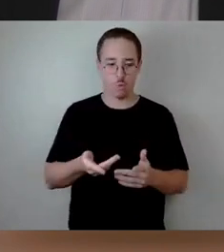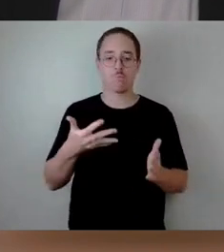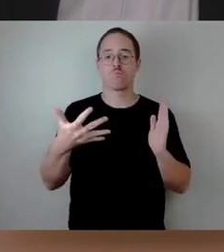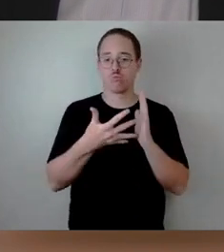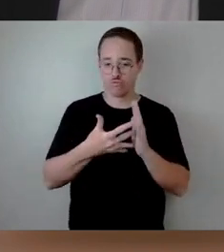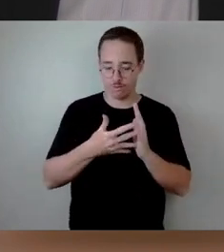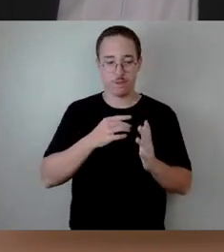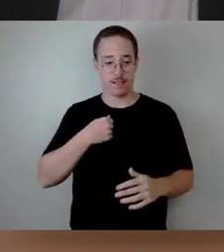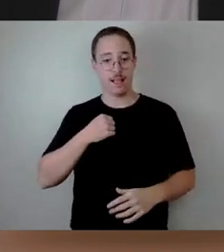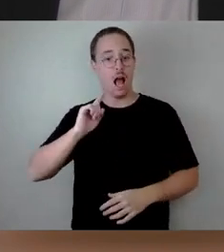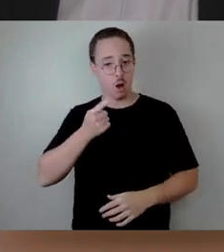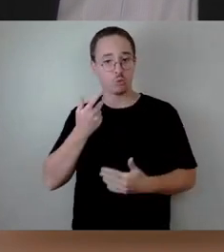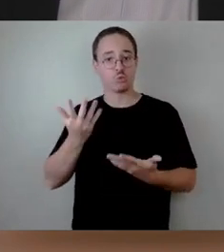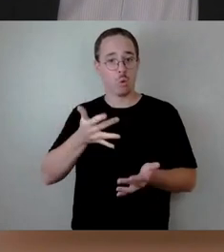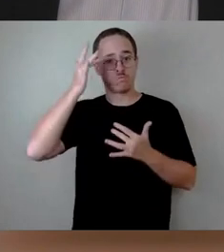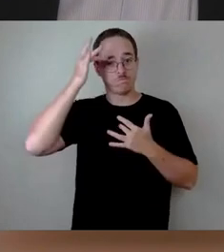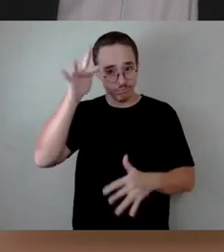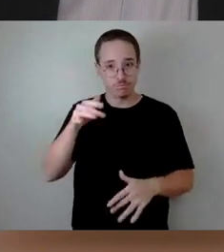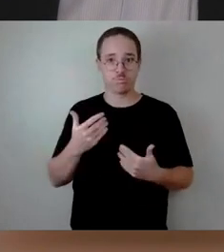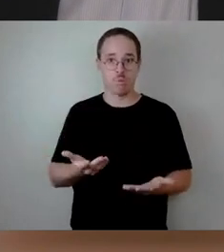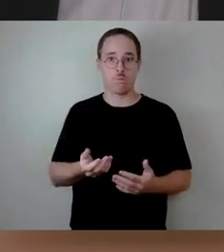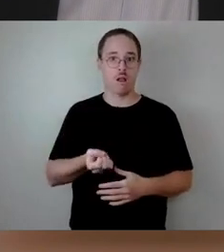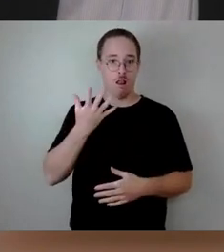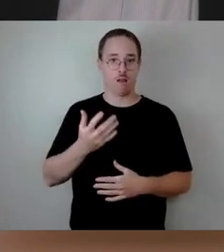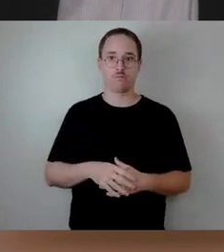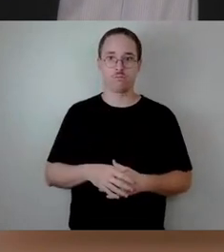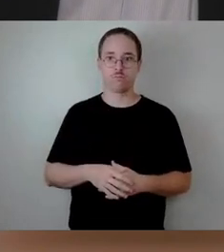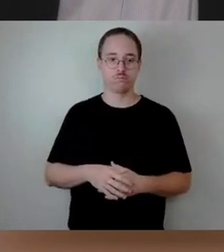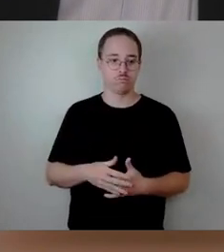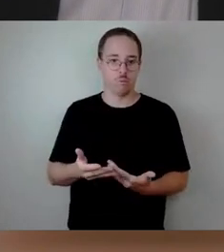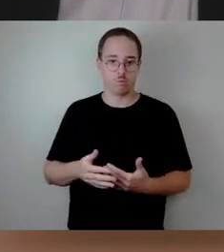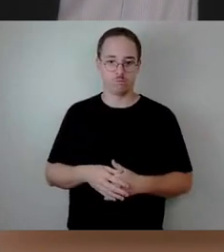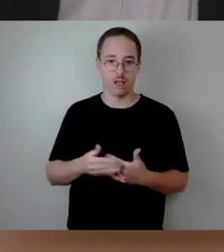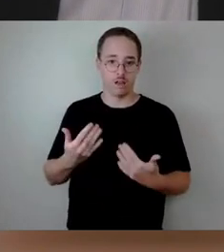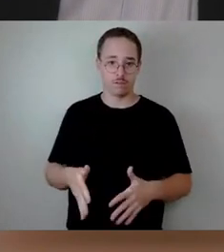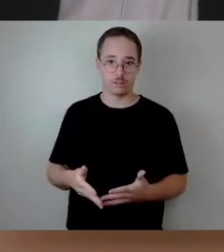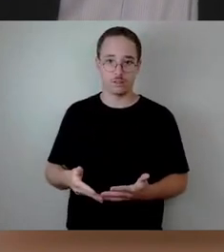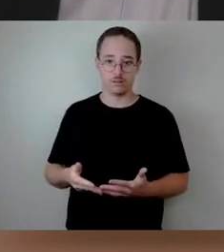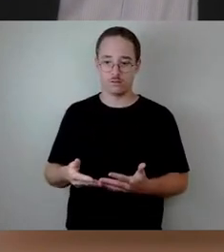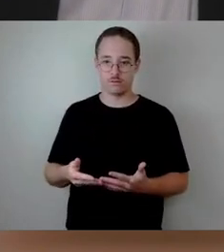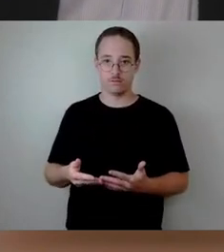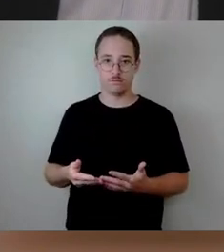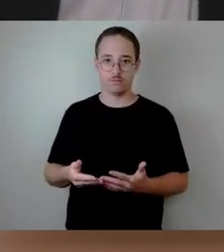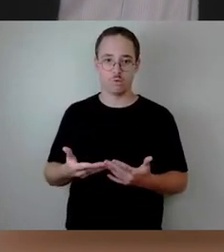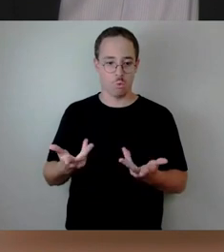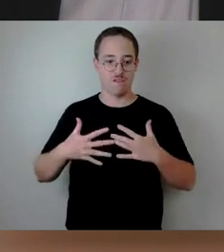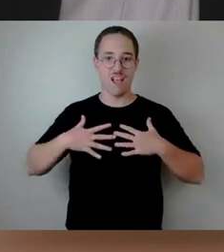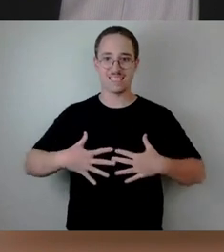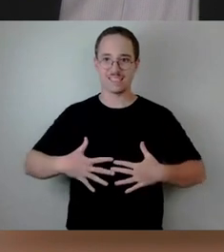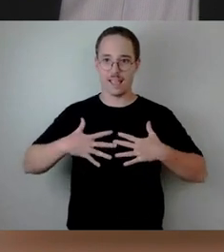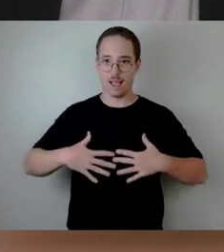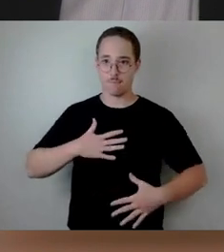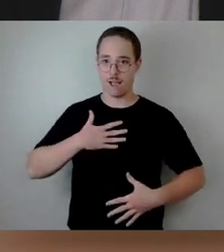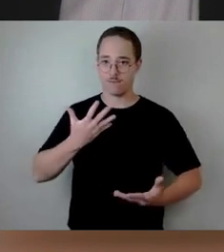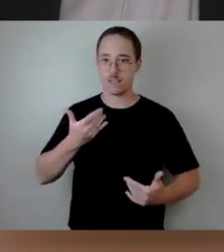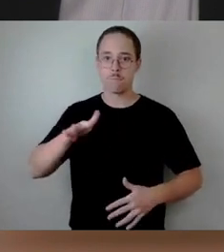weil eben am Ende der Tage auch sich herausgestellt hat, dass die Weste weiser war, als sie es hätten gerne gehabt.